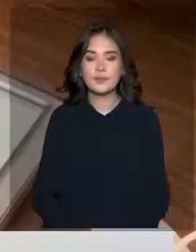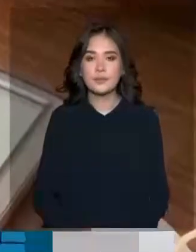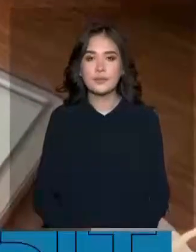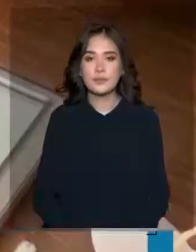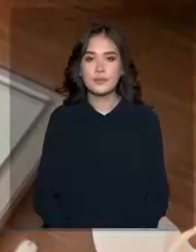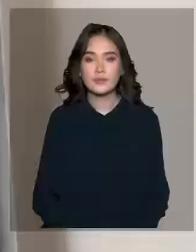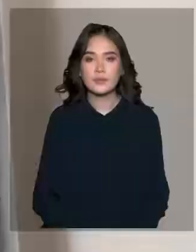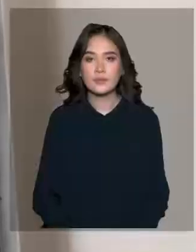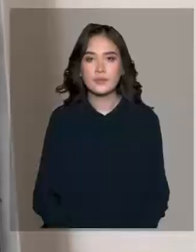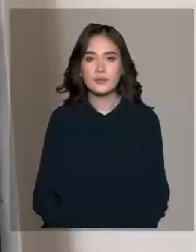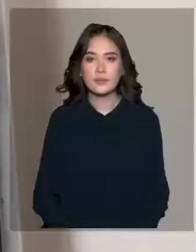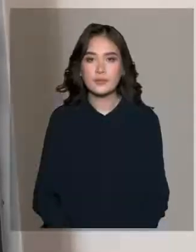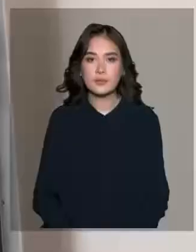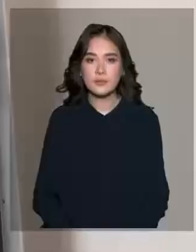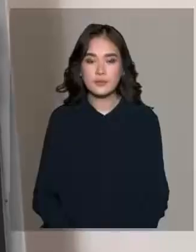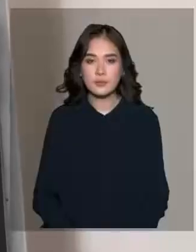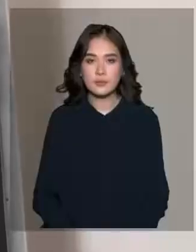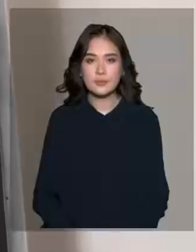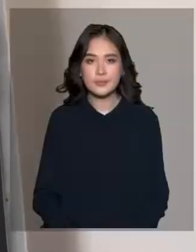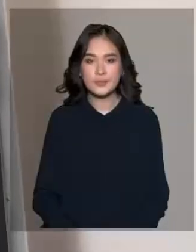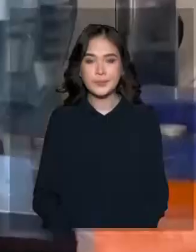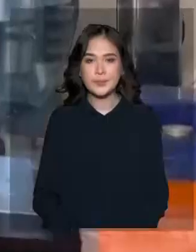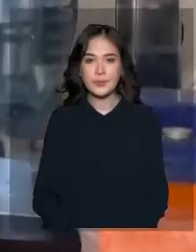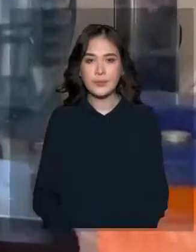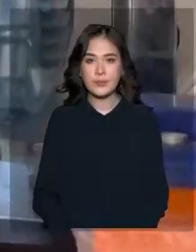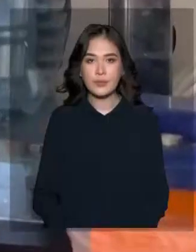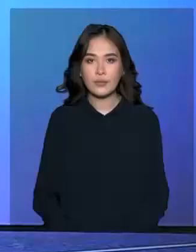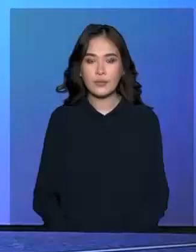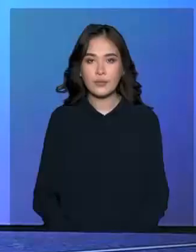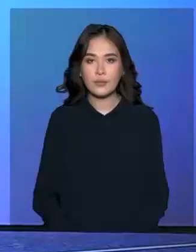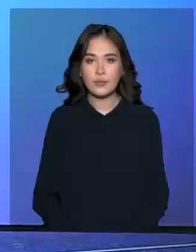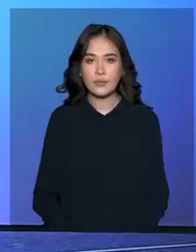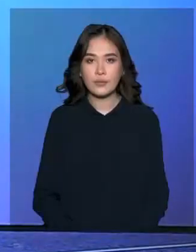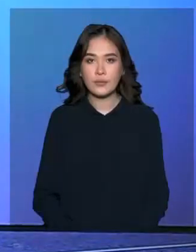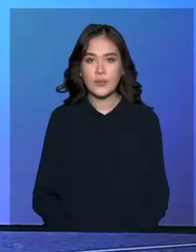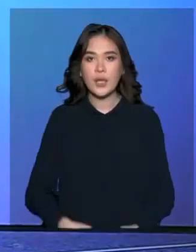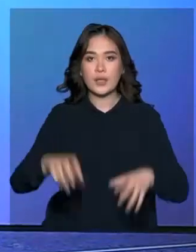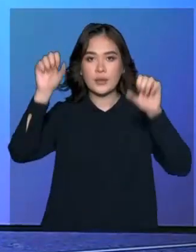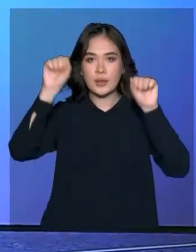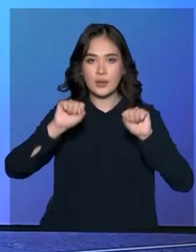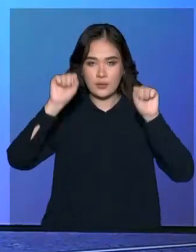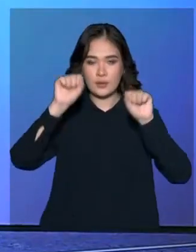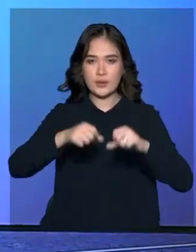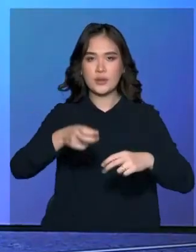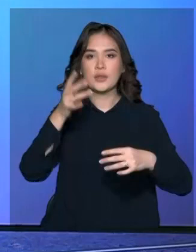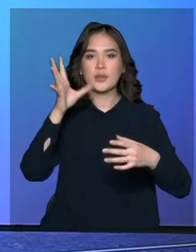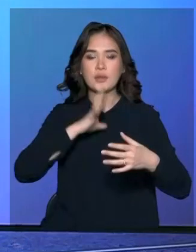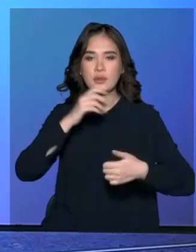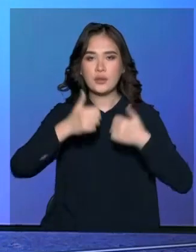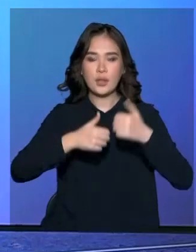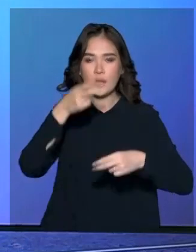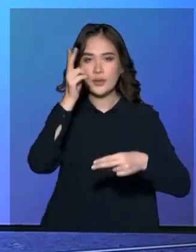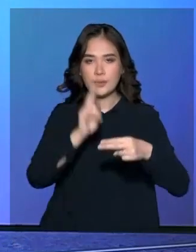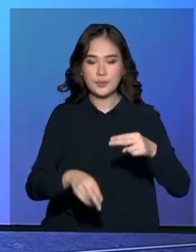Қадрәлі самғат қойшыман жібек жола жамбыл обылысынан. Тартыл фест тәмі. Жен паздарға